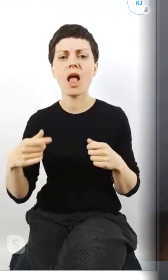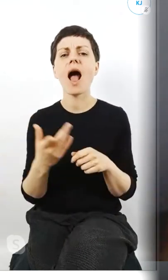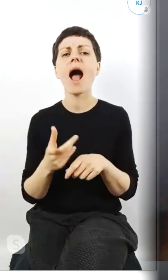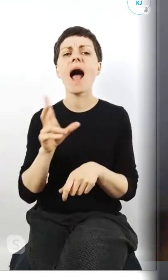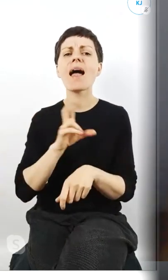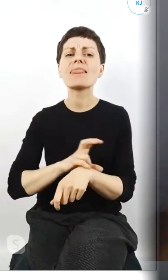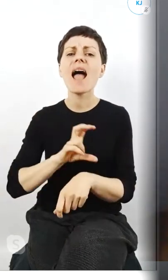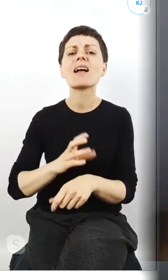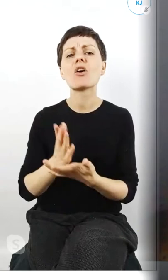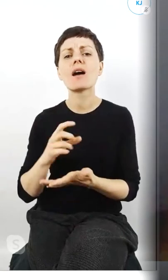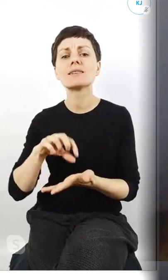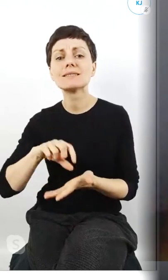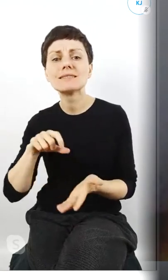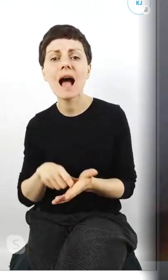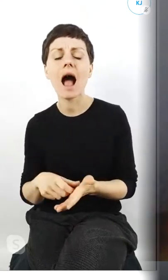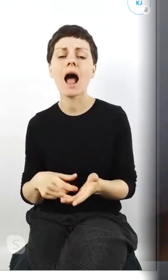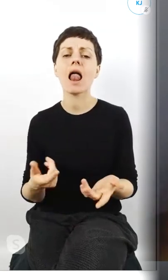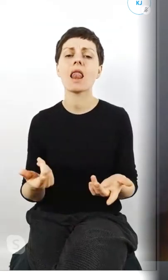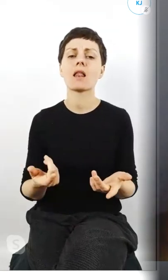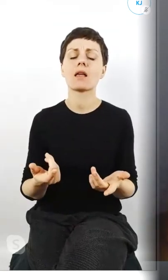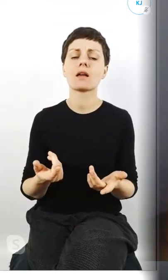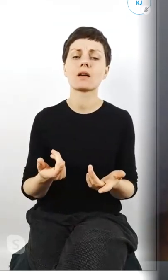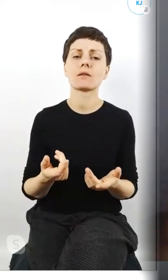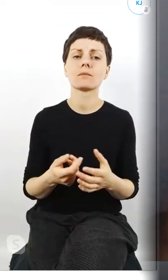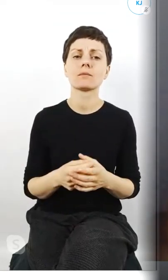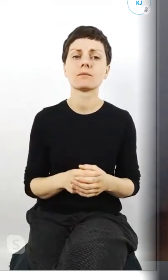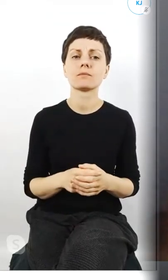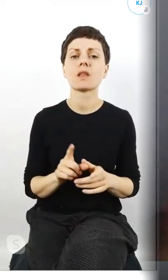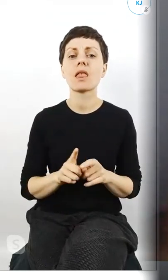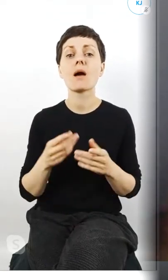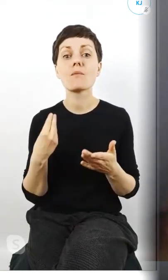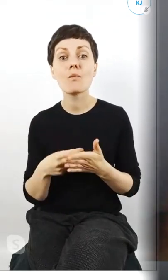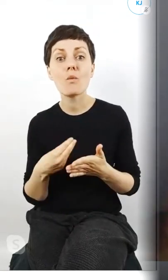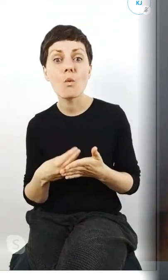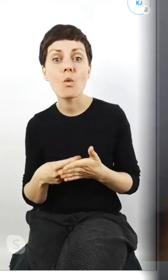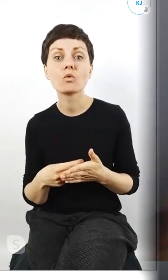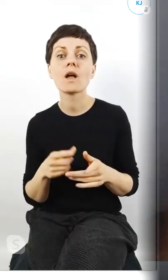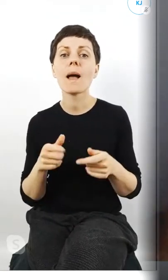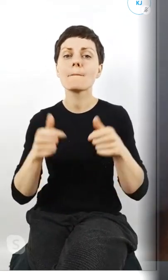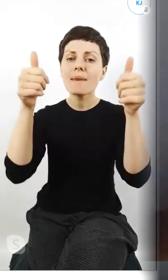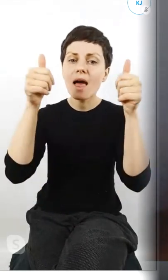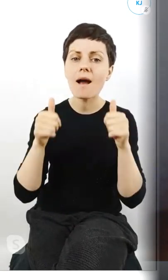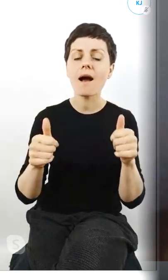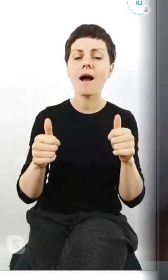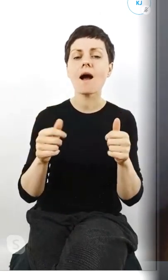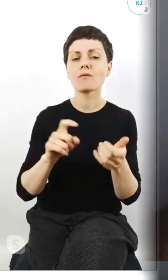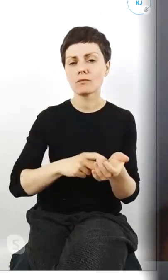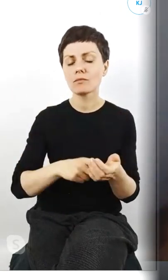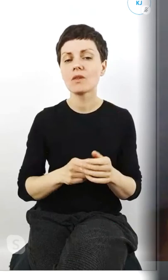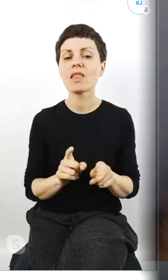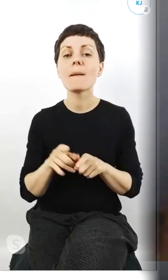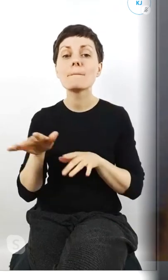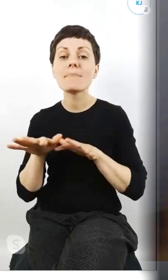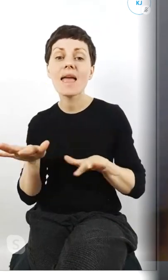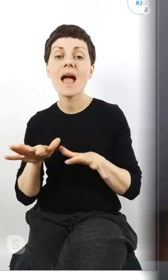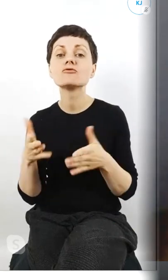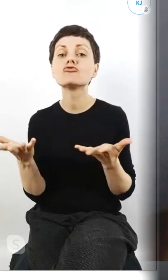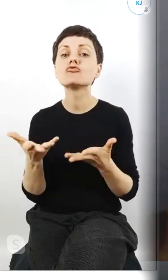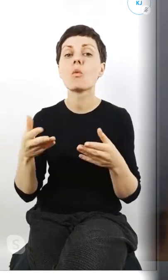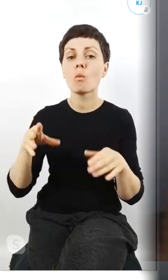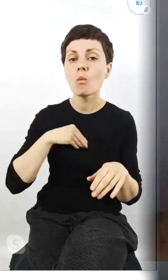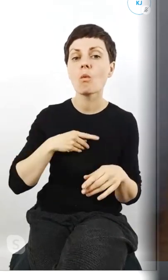faktycznie sala jak budżet na plakaty jak miejsce gdzie można te plakaty